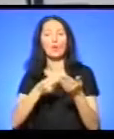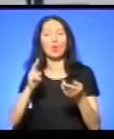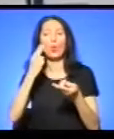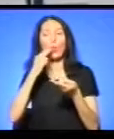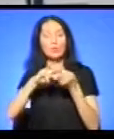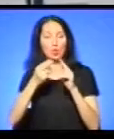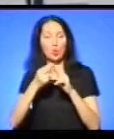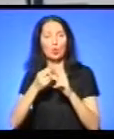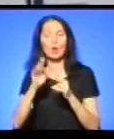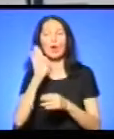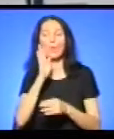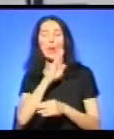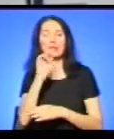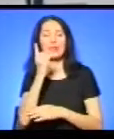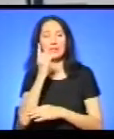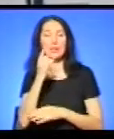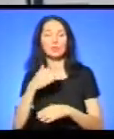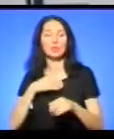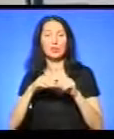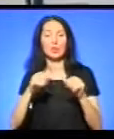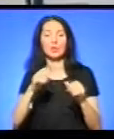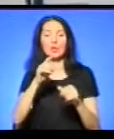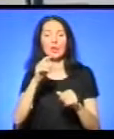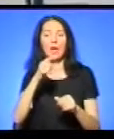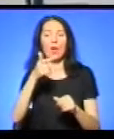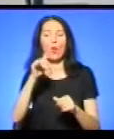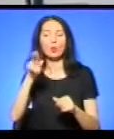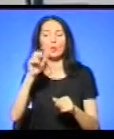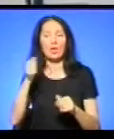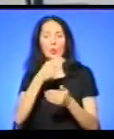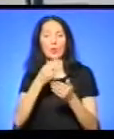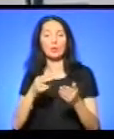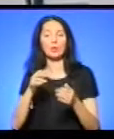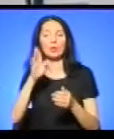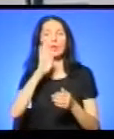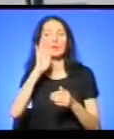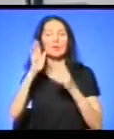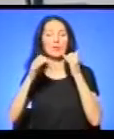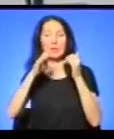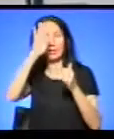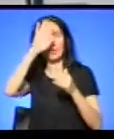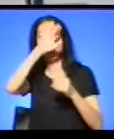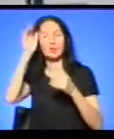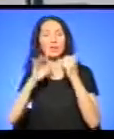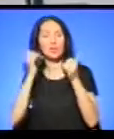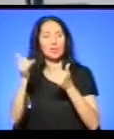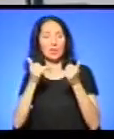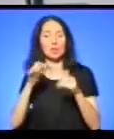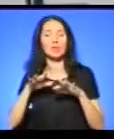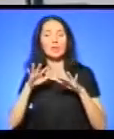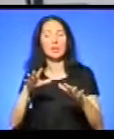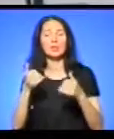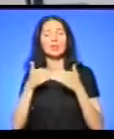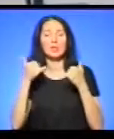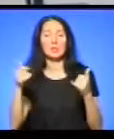дитятку, і нашої землячки Олесі Гудими наречена. Захід присвячений столітньому ювілею філателістичного руху, який відзначали